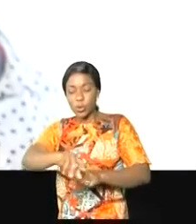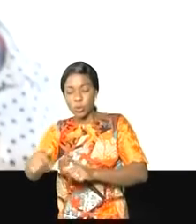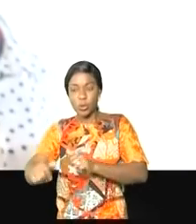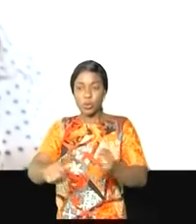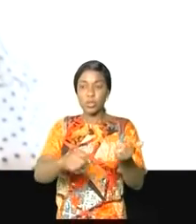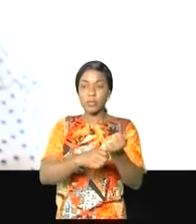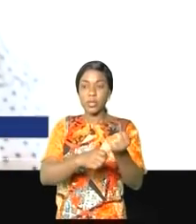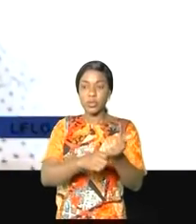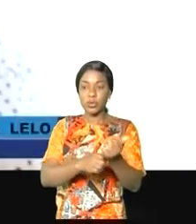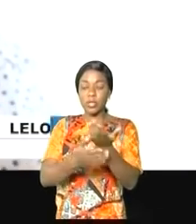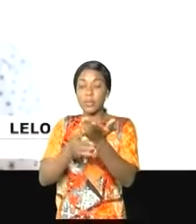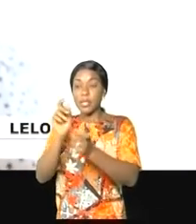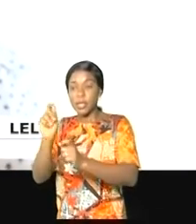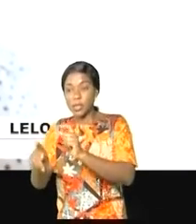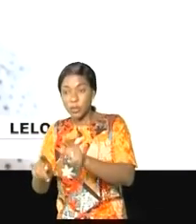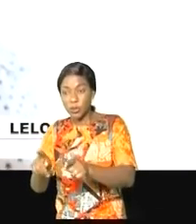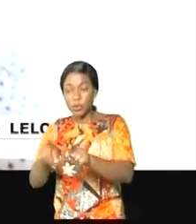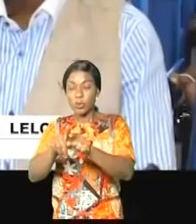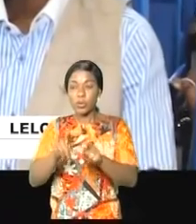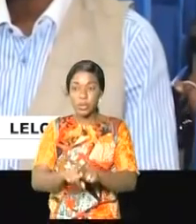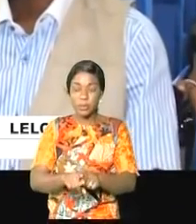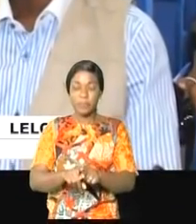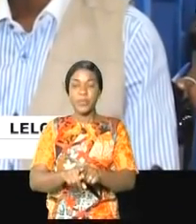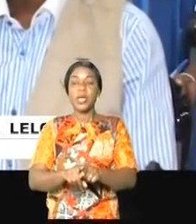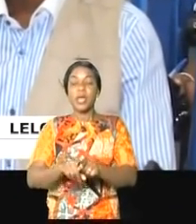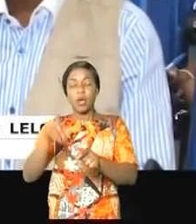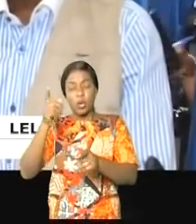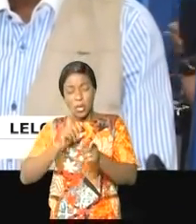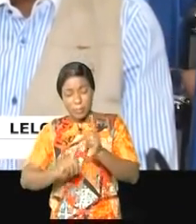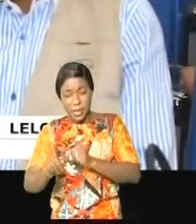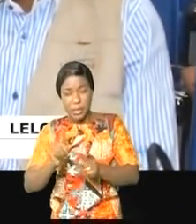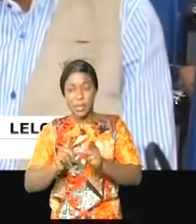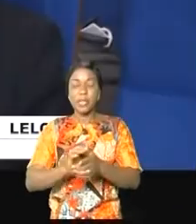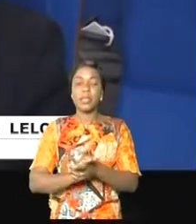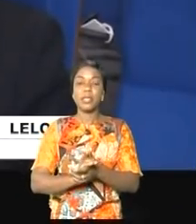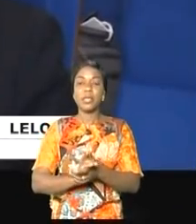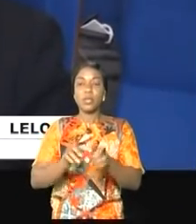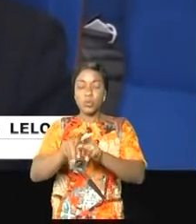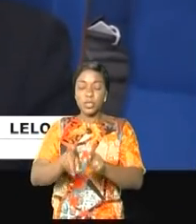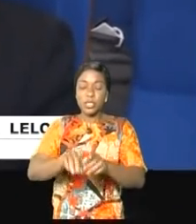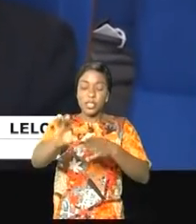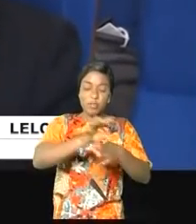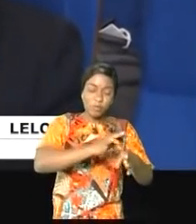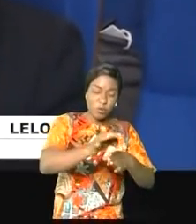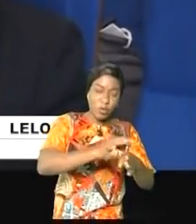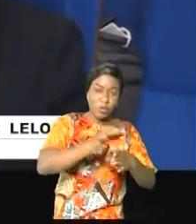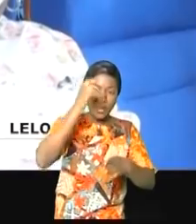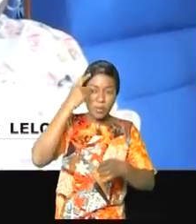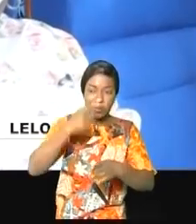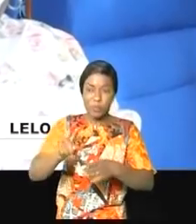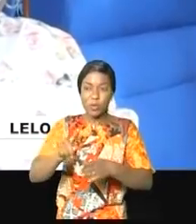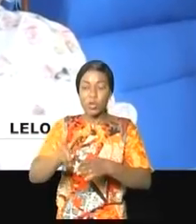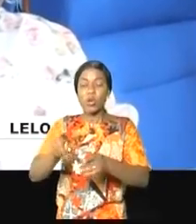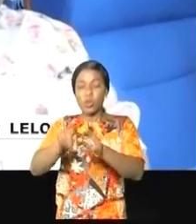pilotes, enquêteurs et autres infirmiers, cadres de la DPS, prestataire et relais communautaires ont été formés pour assurer comme il se doit